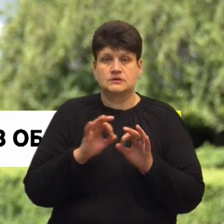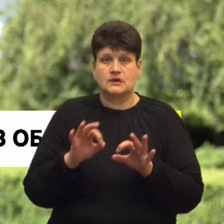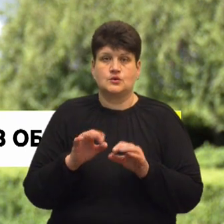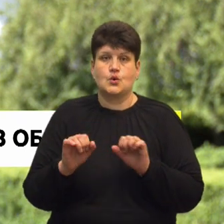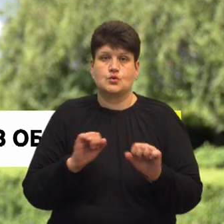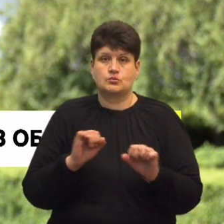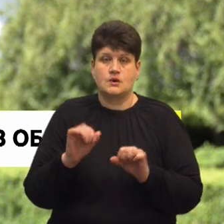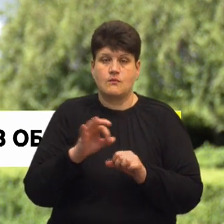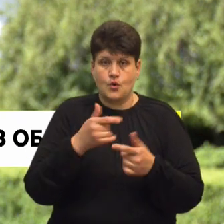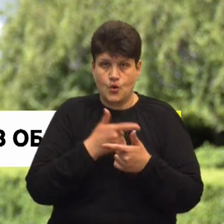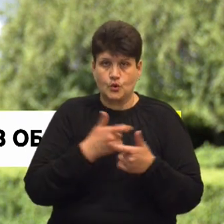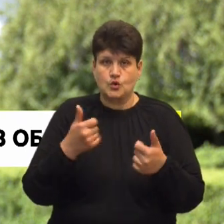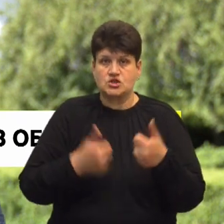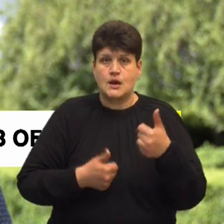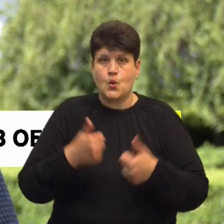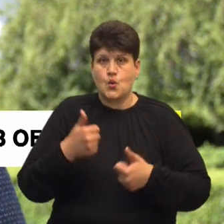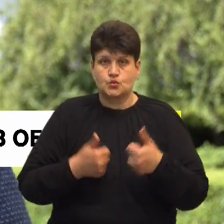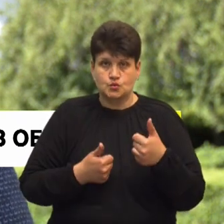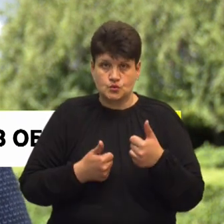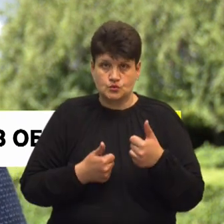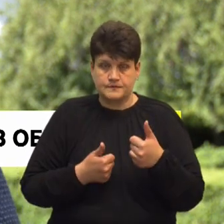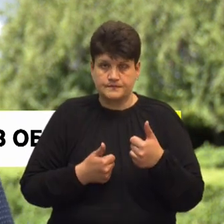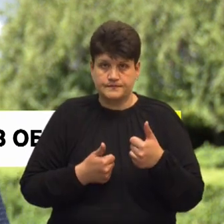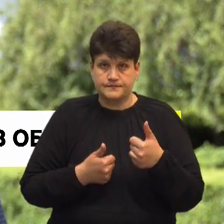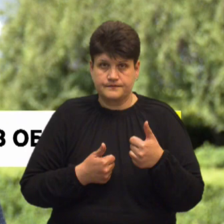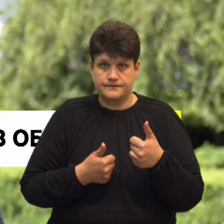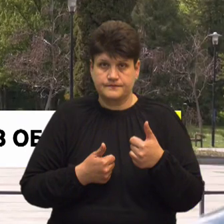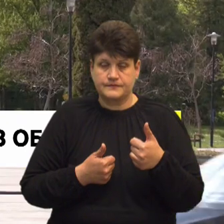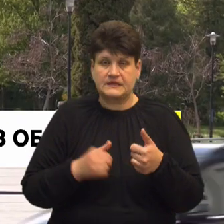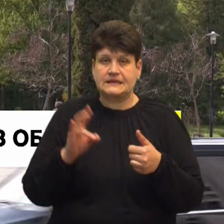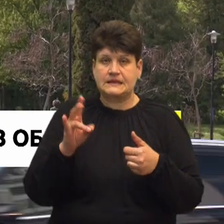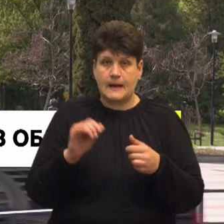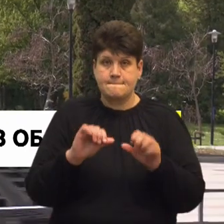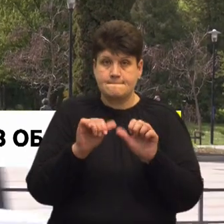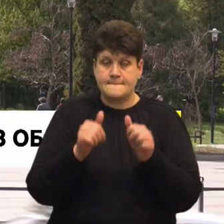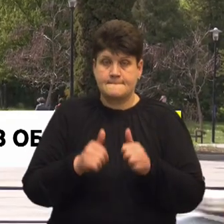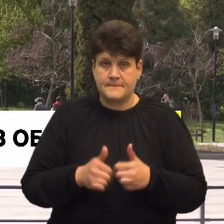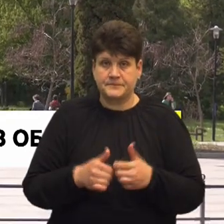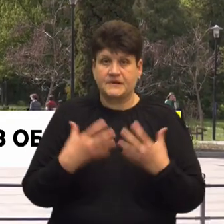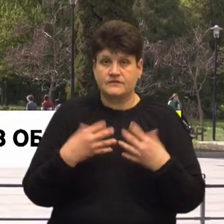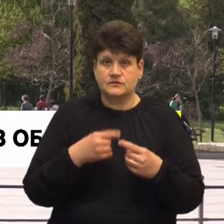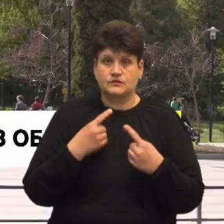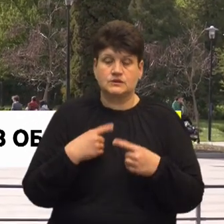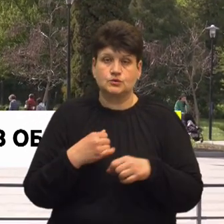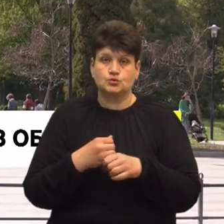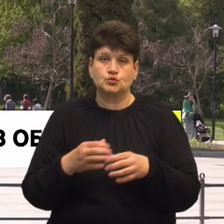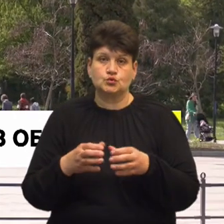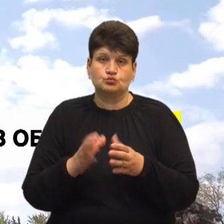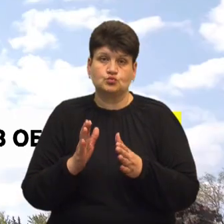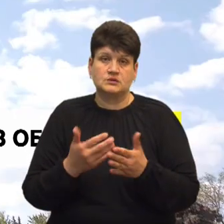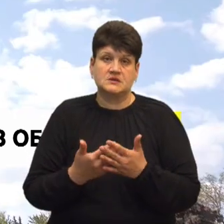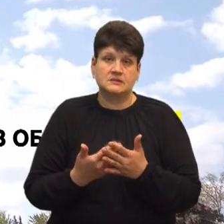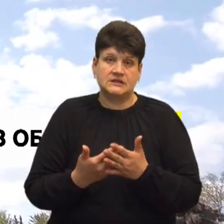оголошення конкурсу на пам'ятник. Так як ми говорили на робочій групі він буде приблизно